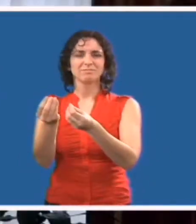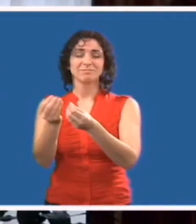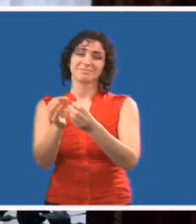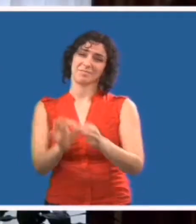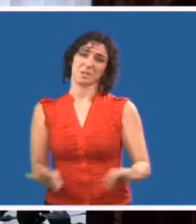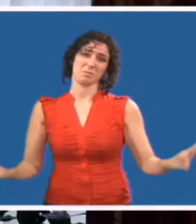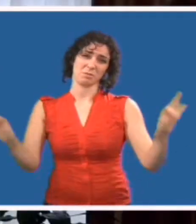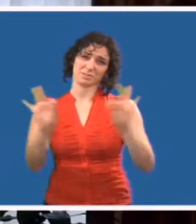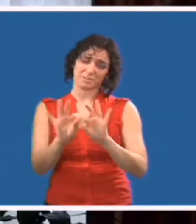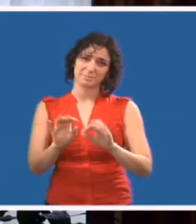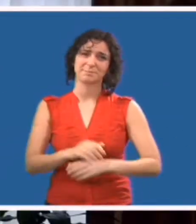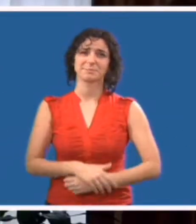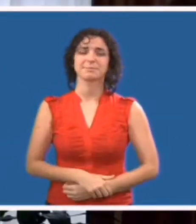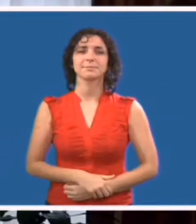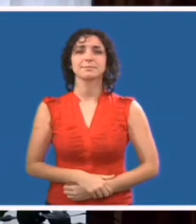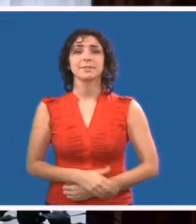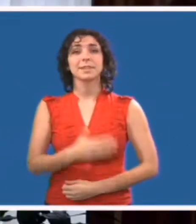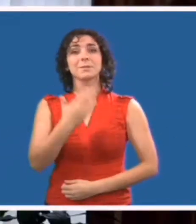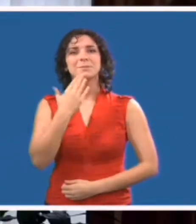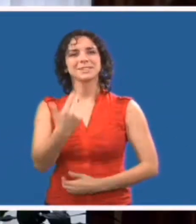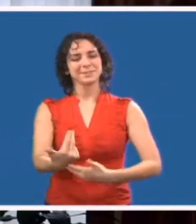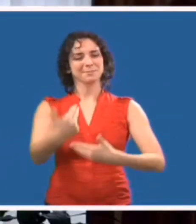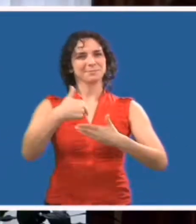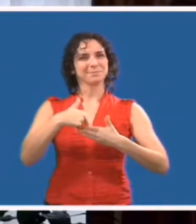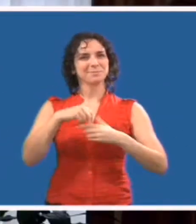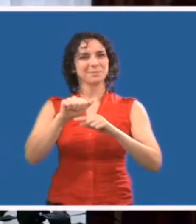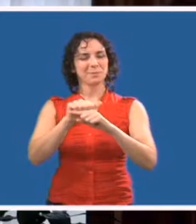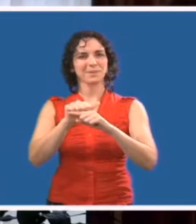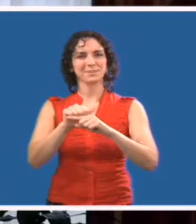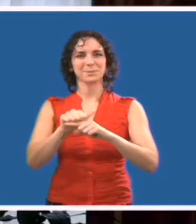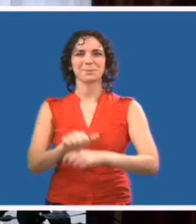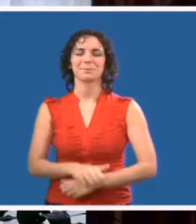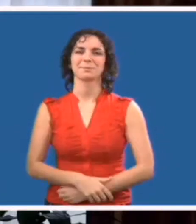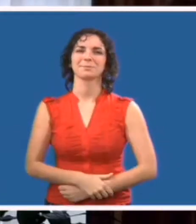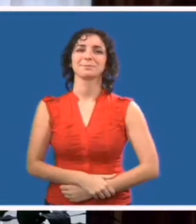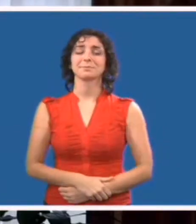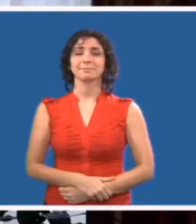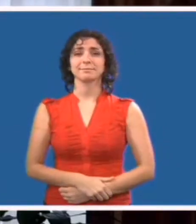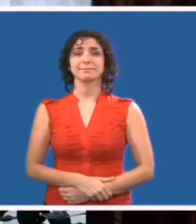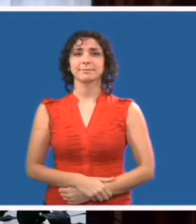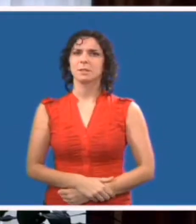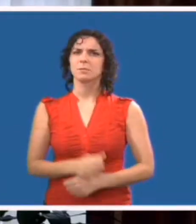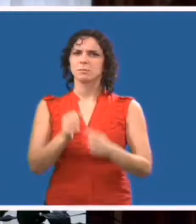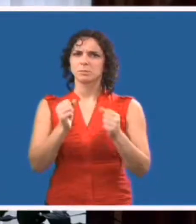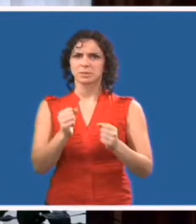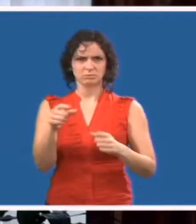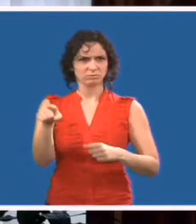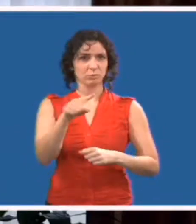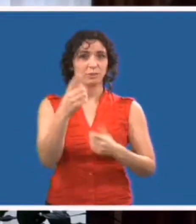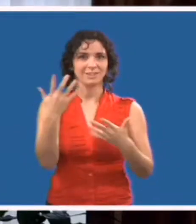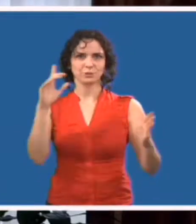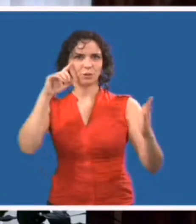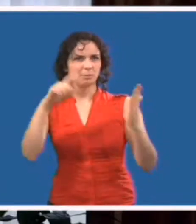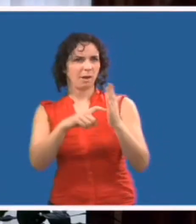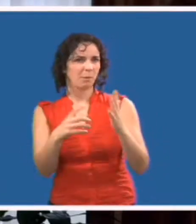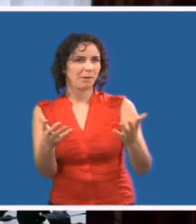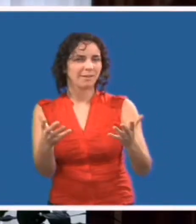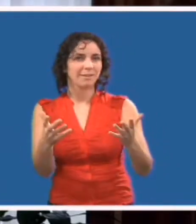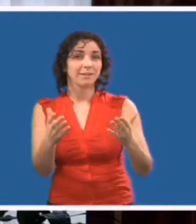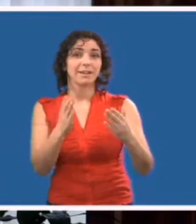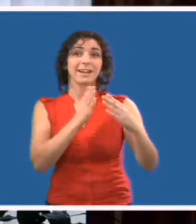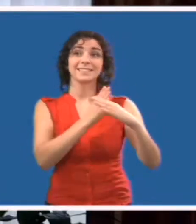vous remercie de prendre part à cette séance de formation. Comme vous pourrez le constater, l